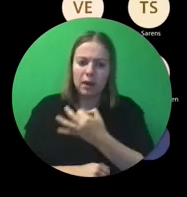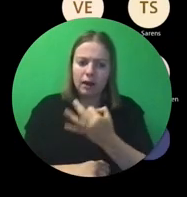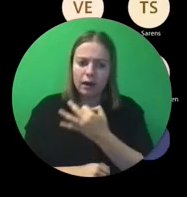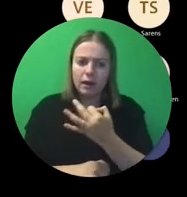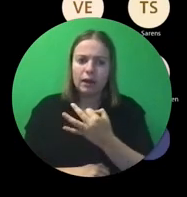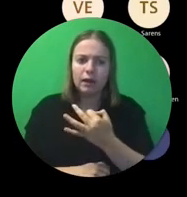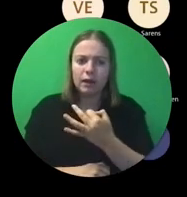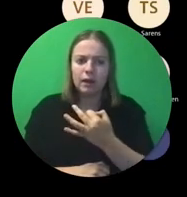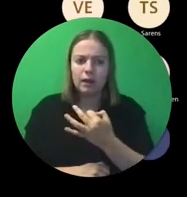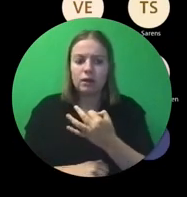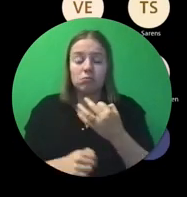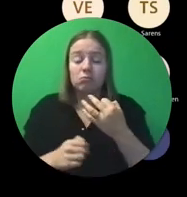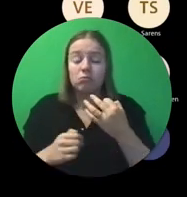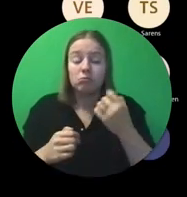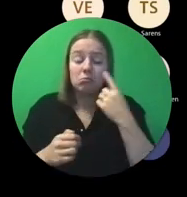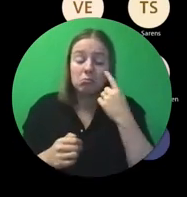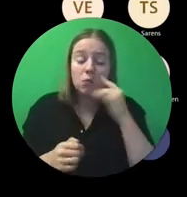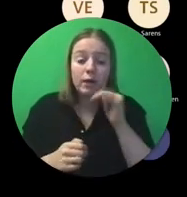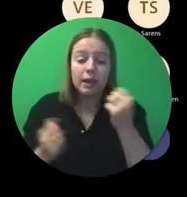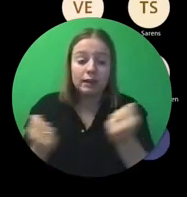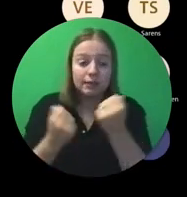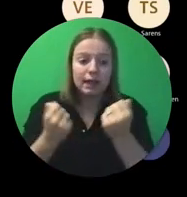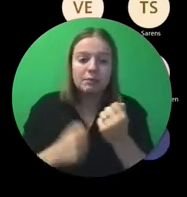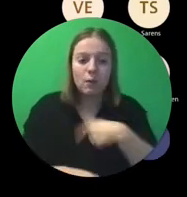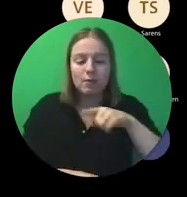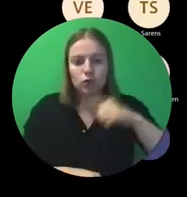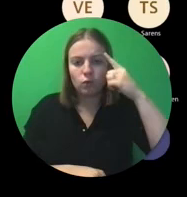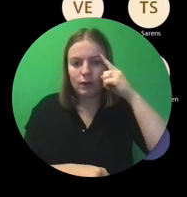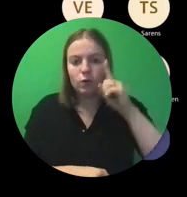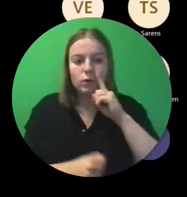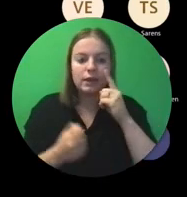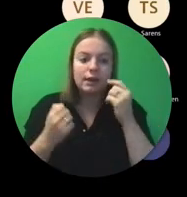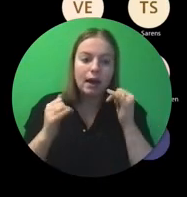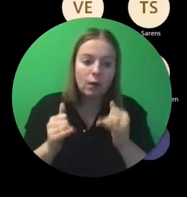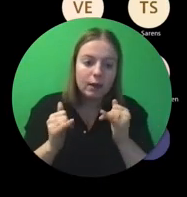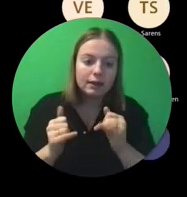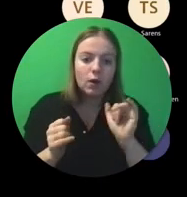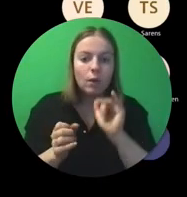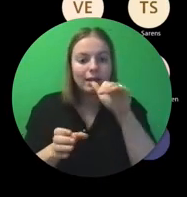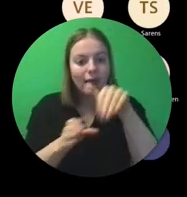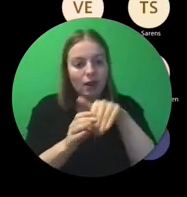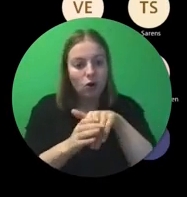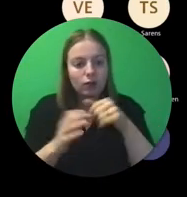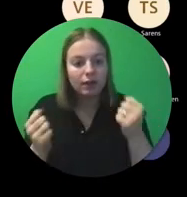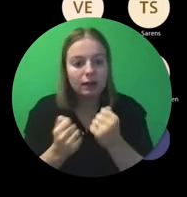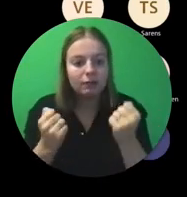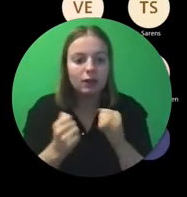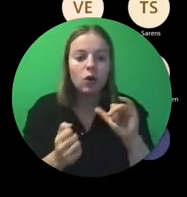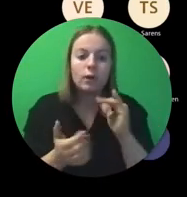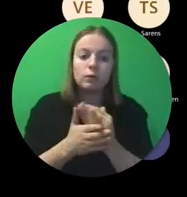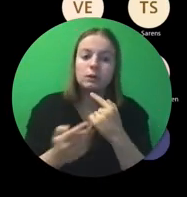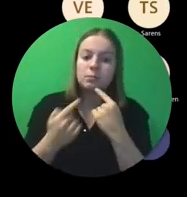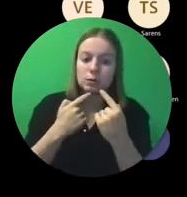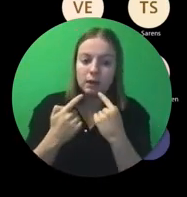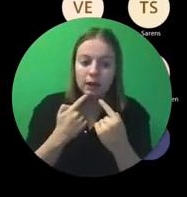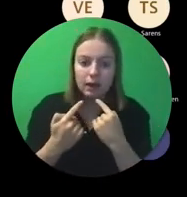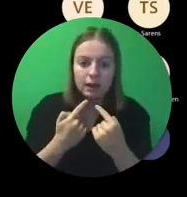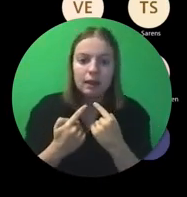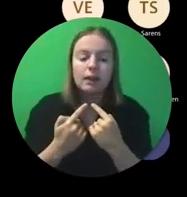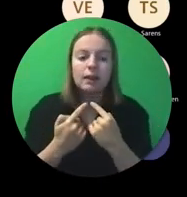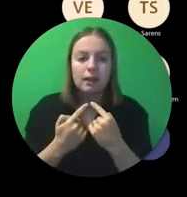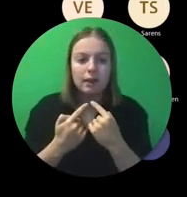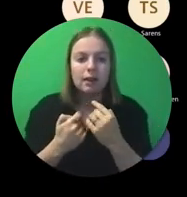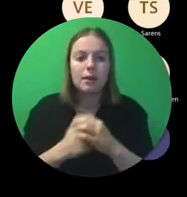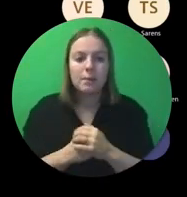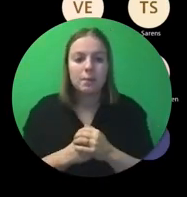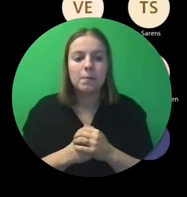we afhankelijk van wat de activiteiten zijn. Dat we weten wie er allemaal aanwezig was. Wat de inhoud was. Wat er allemaal besproken is. Ik zie dat we meer